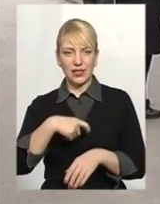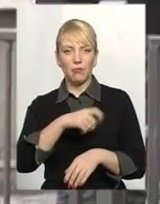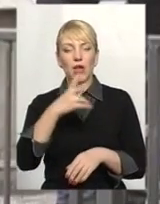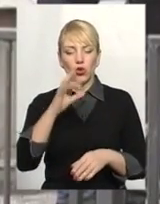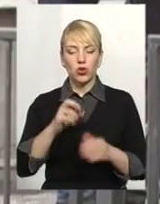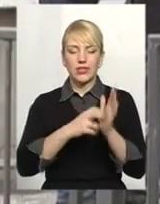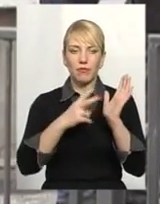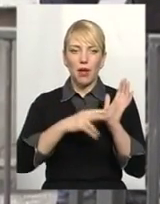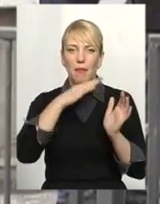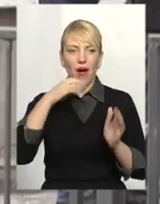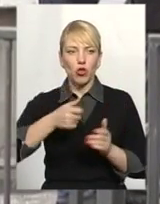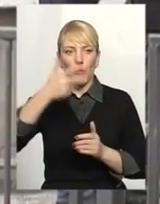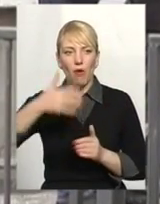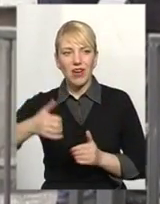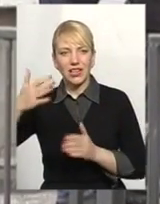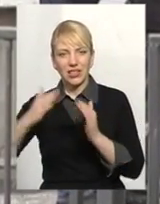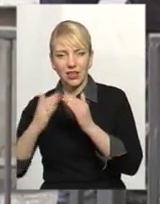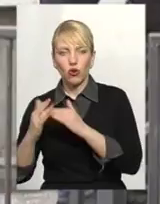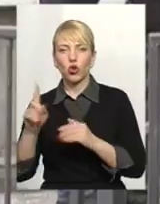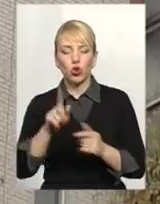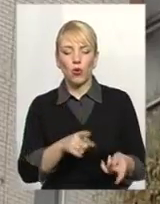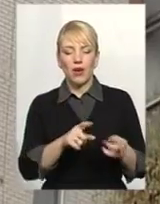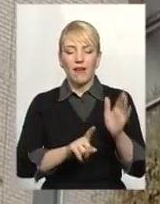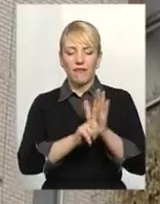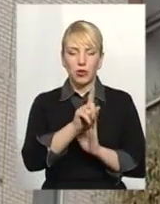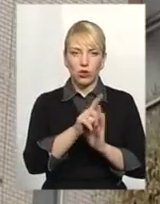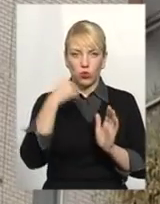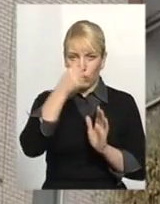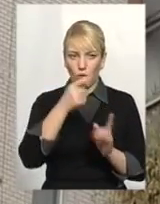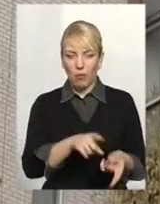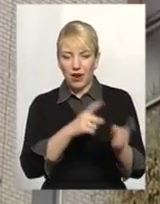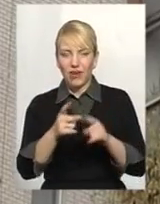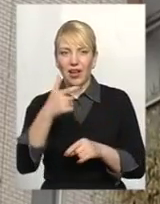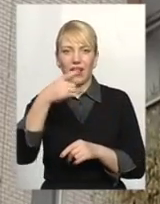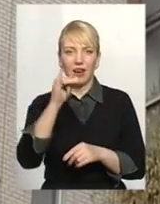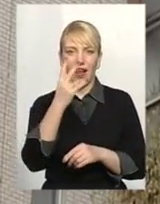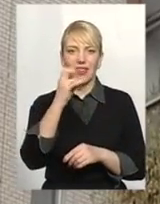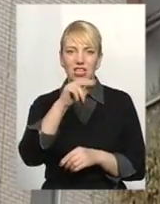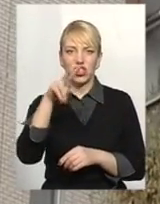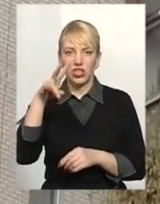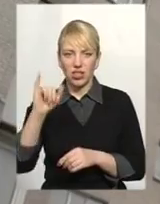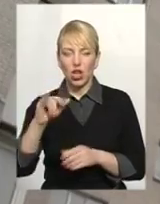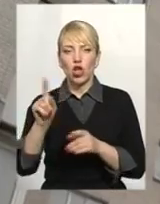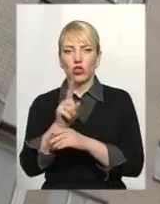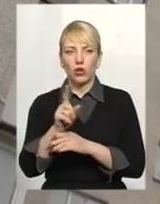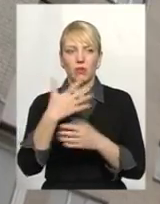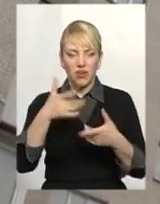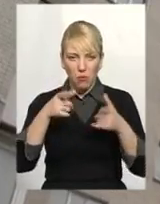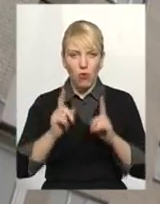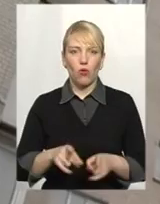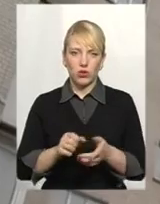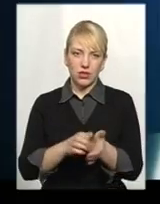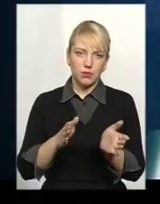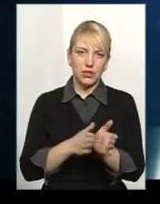17 багатоповерхівок, які від початку року перевели на граничні норми, мешканці двох будинків вже погодилися встановити пристрої